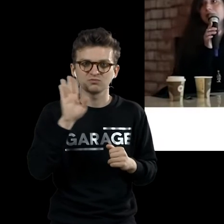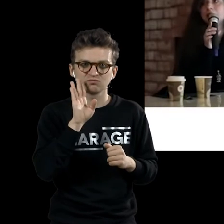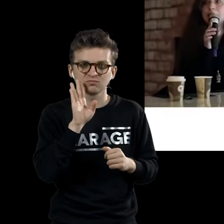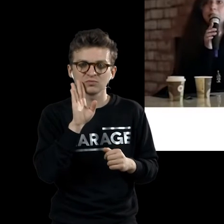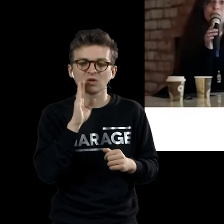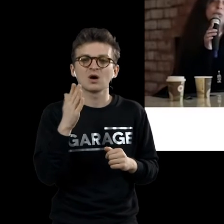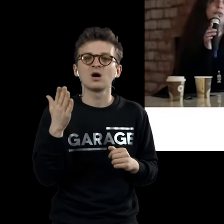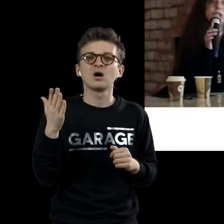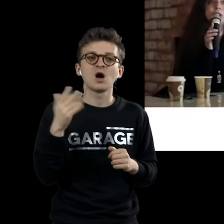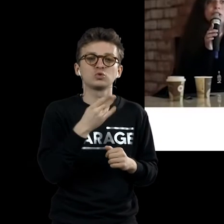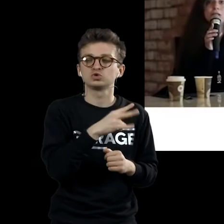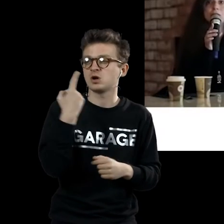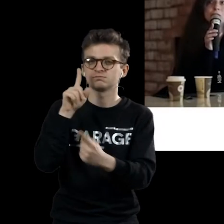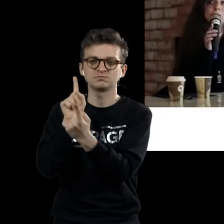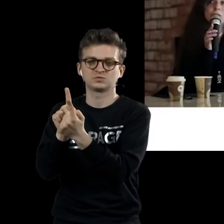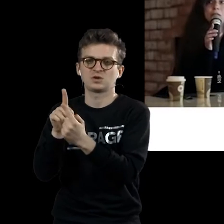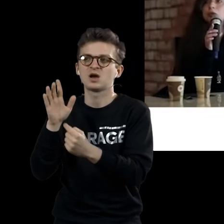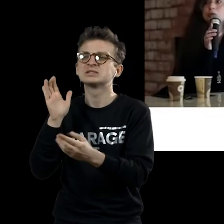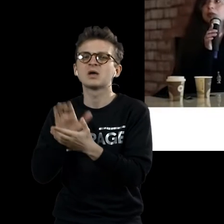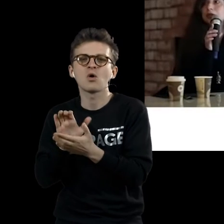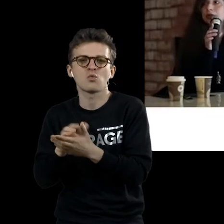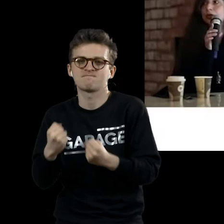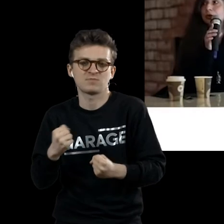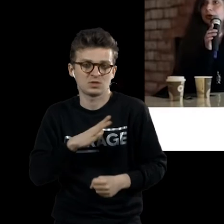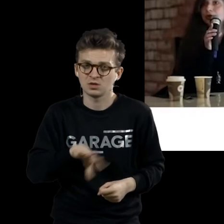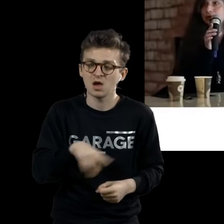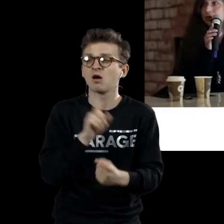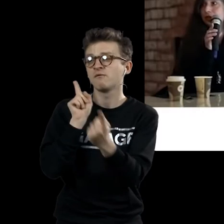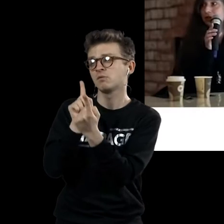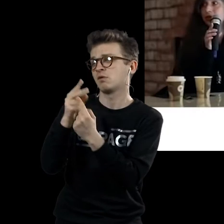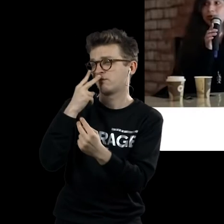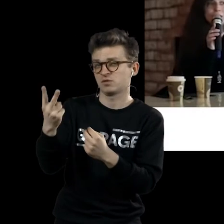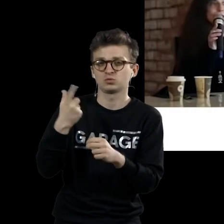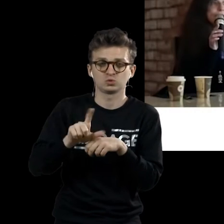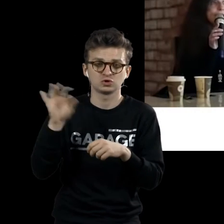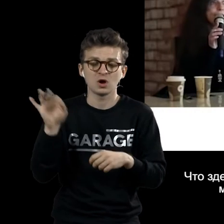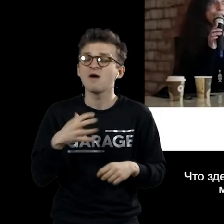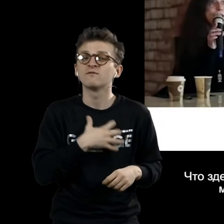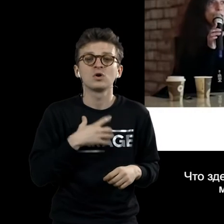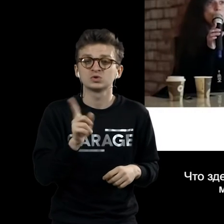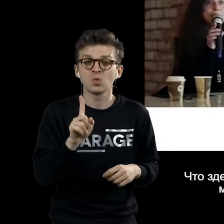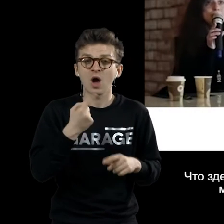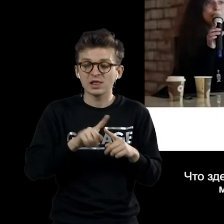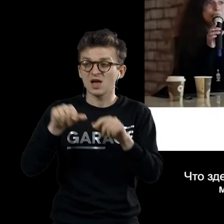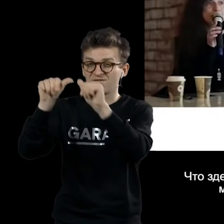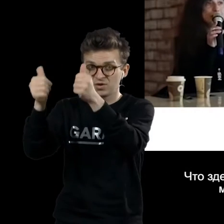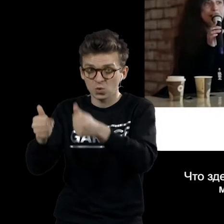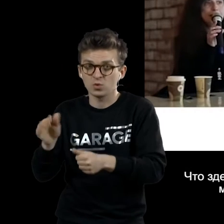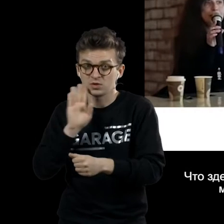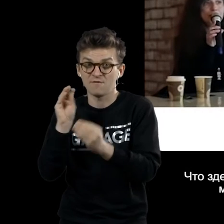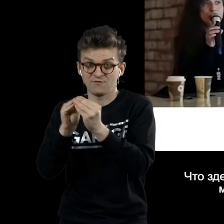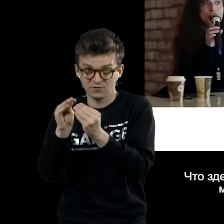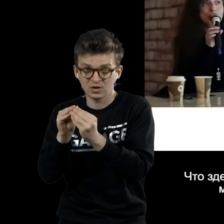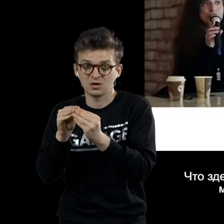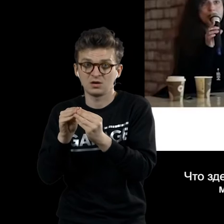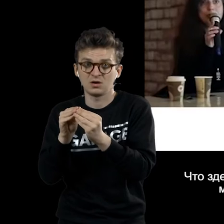портрет некой дамы, с которой он не был знаком, регулярно ее встречал на улице. И что здесь важно, это одна